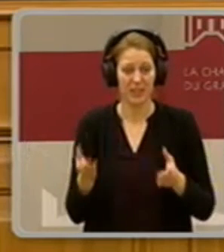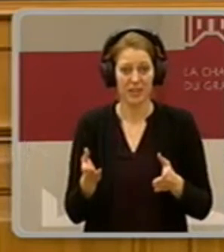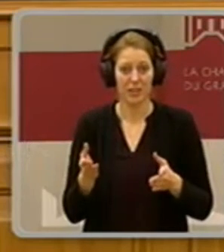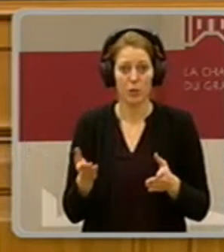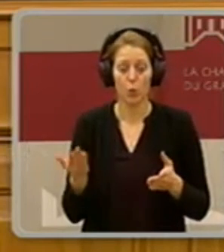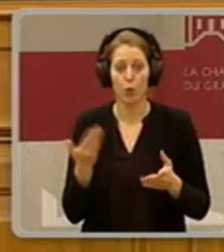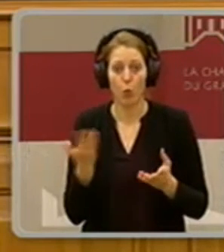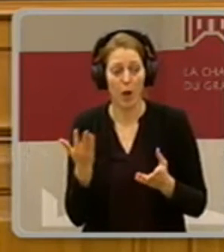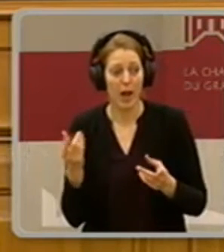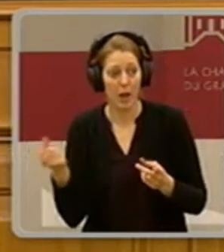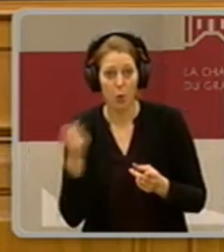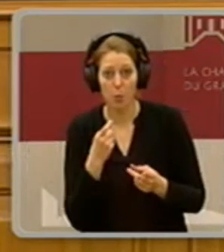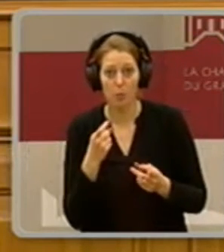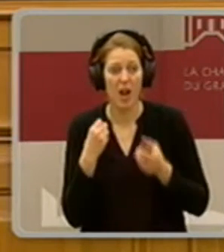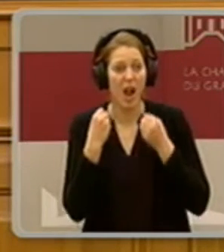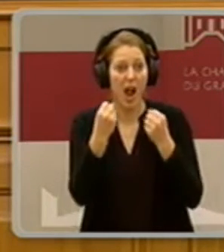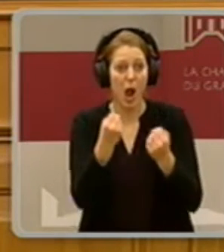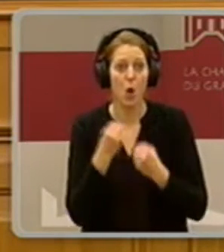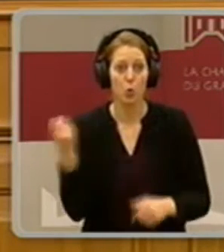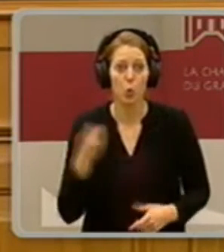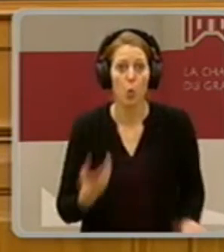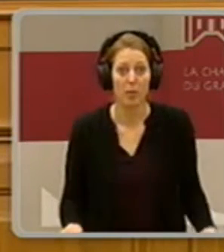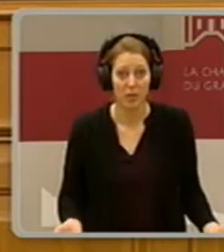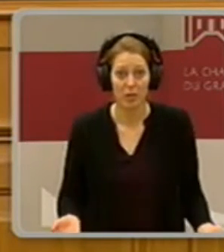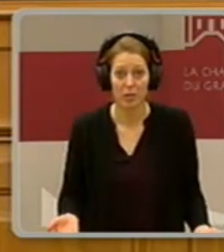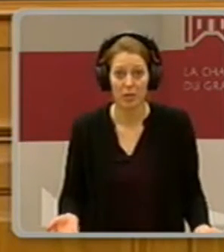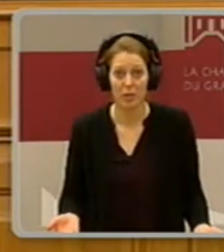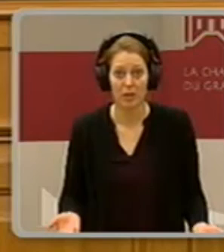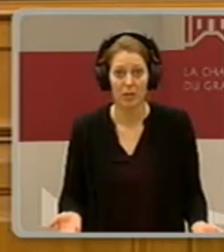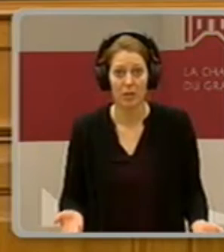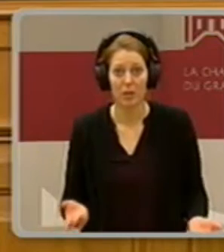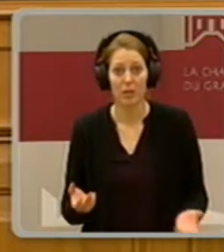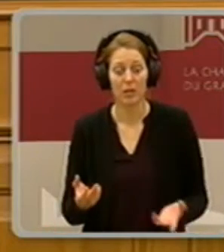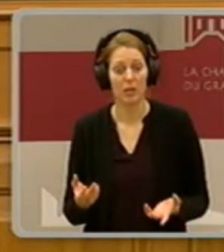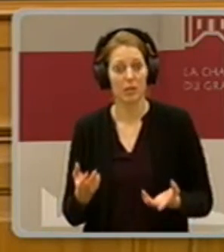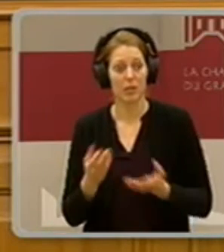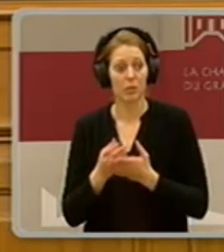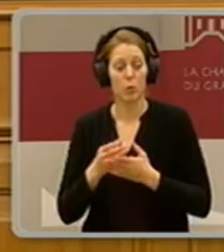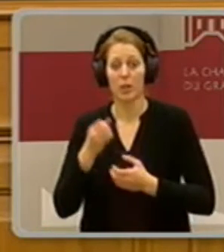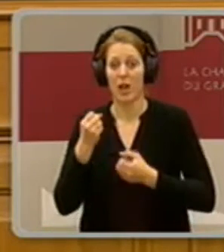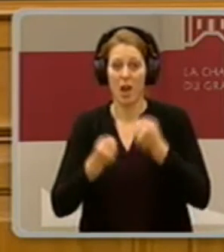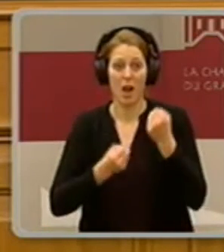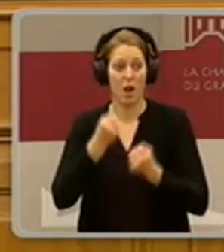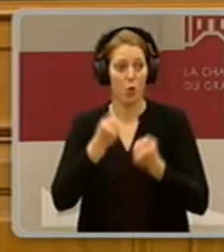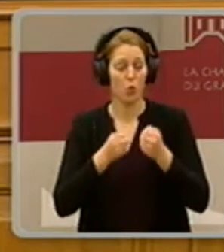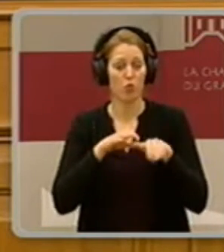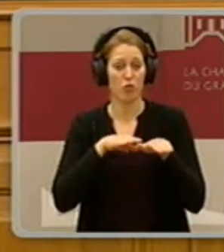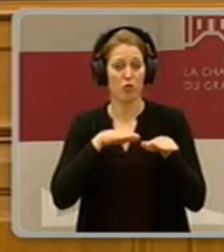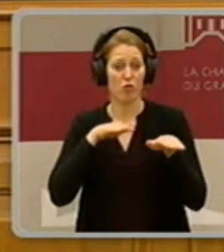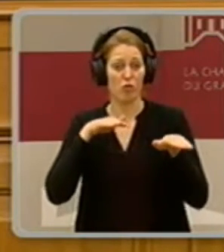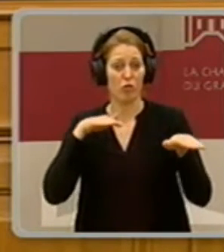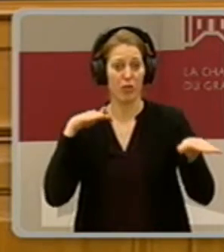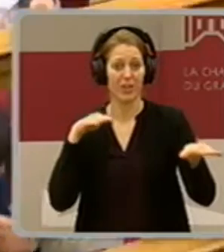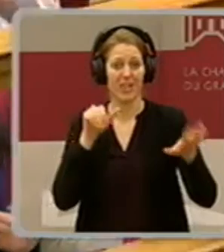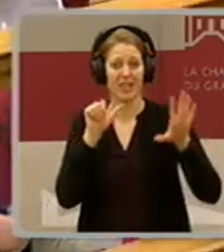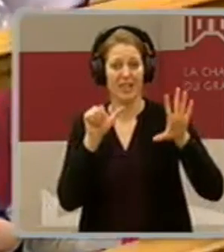Und ein Auto, die braucht am Stau sechs, sieben Meter. Wenn man auch 30.000 Autos weiterkriegen,